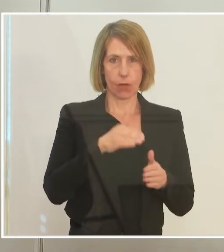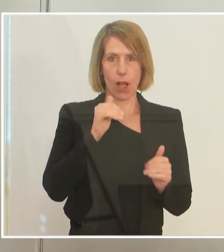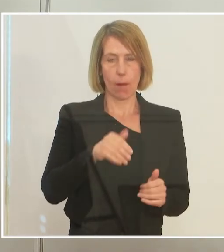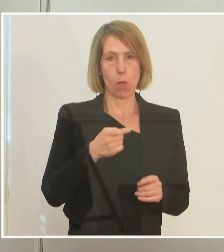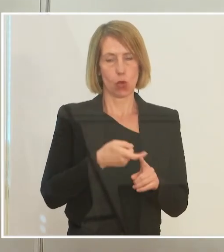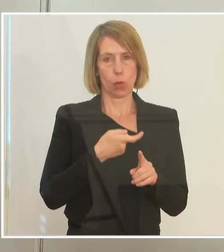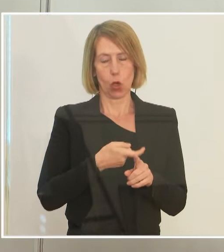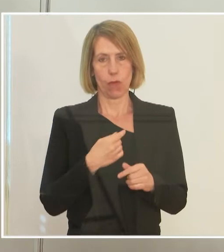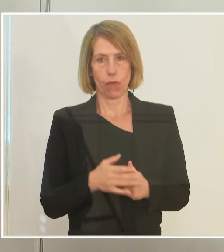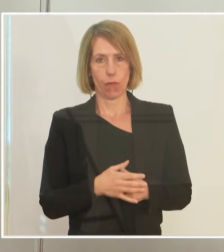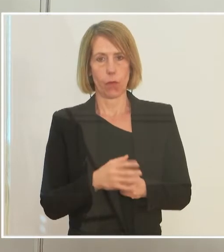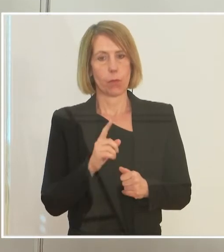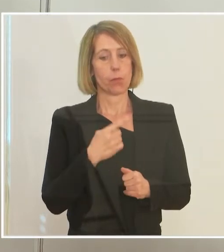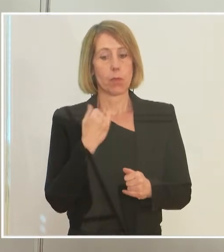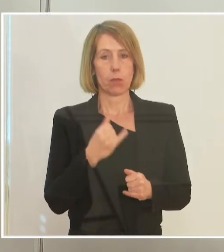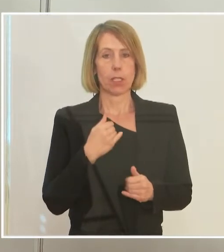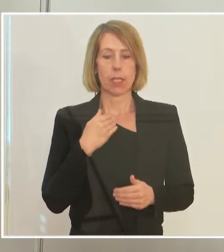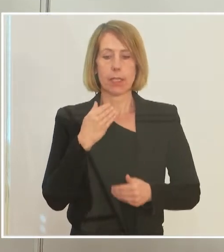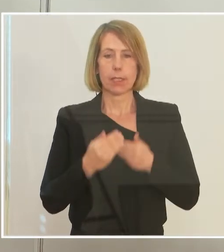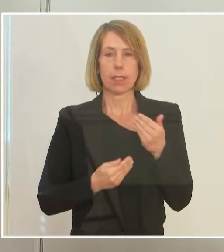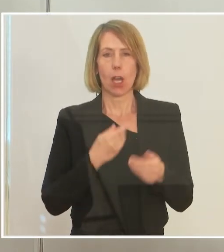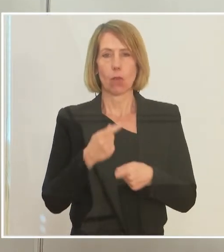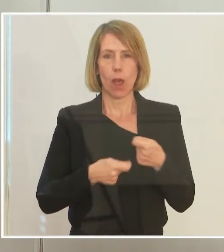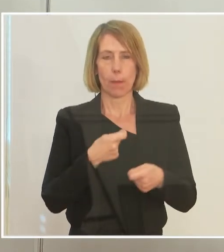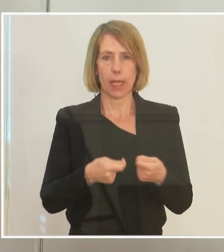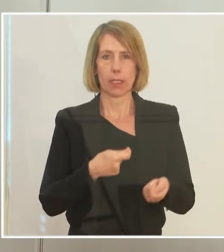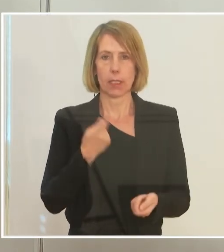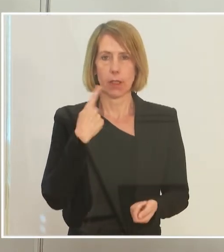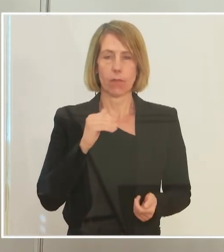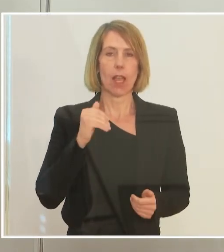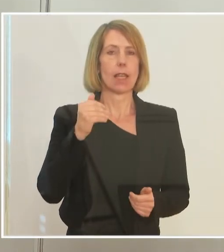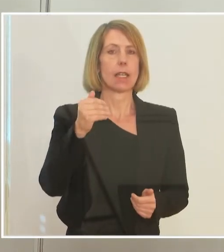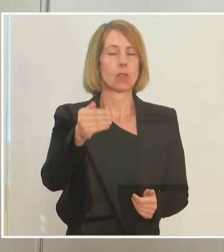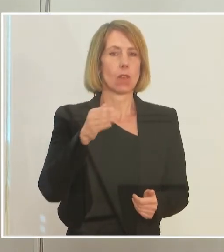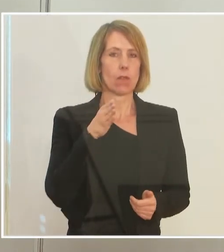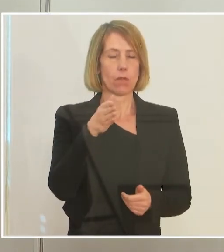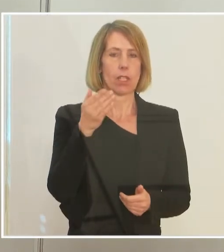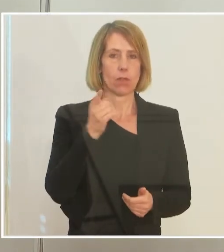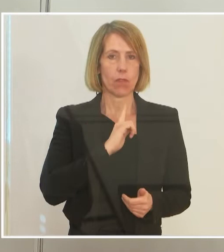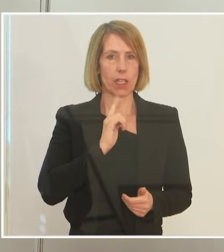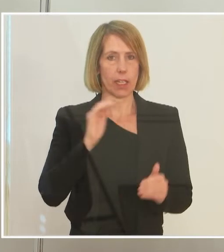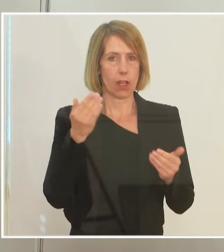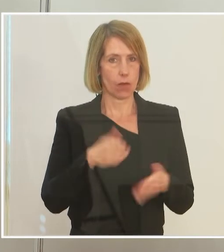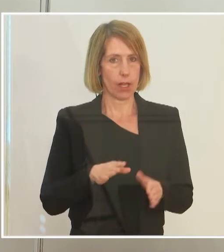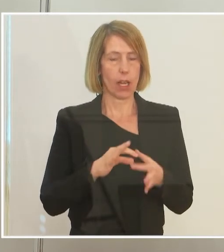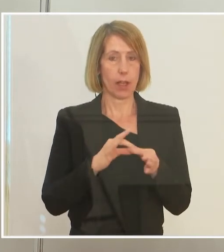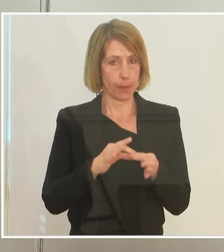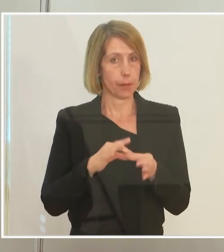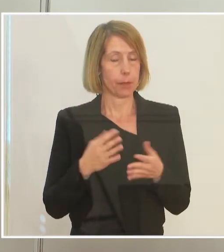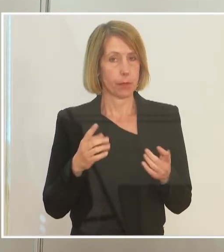versuchen nur jetzt darauf hinzuarbeiten, dass das, weil es eben dann weniger Fälle sein werden, mit wesentlich